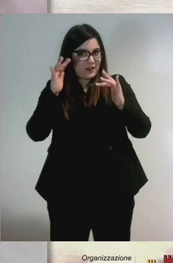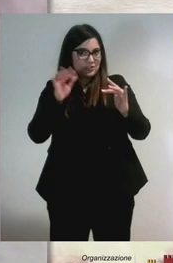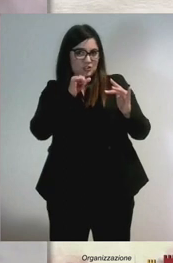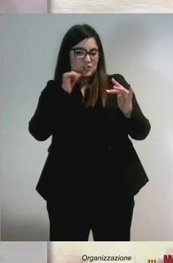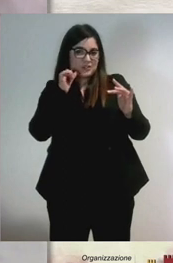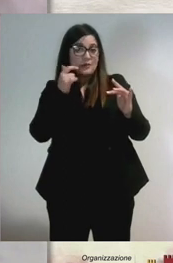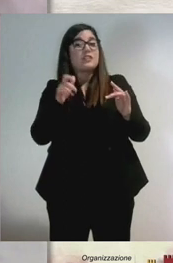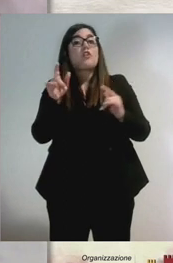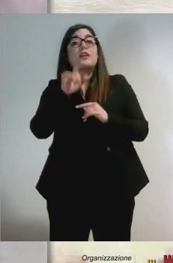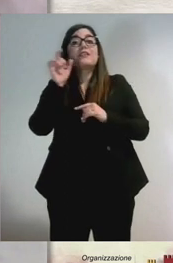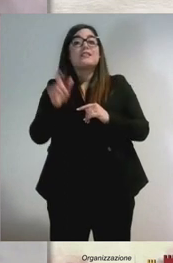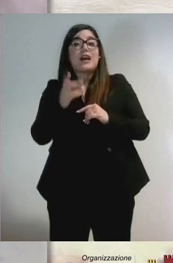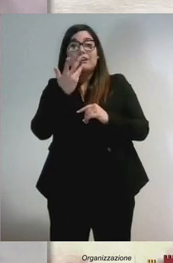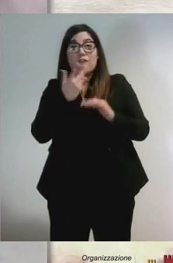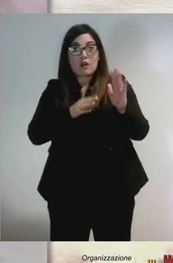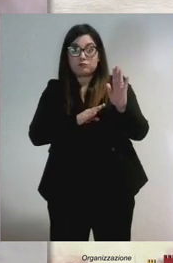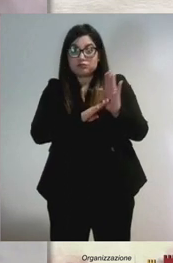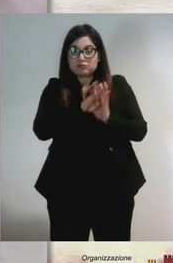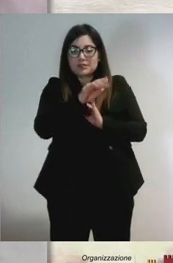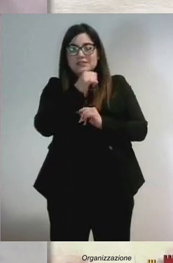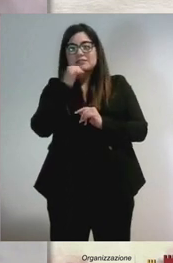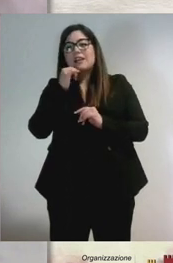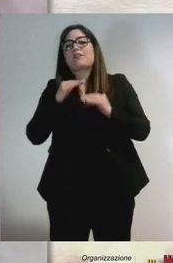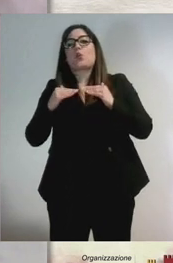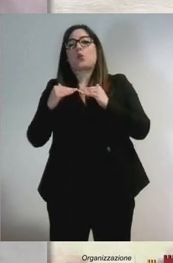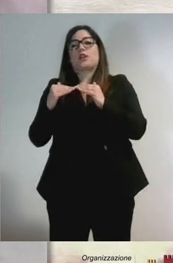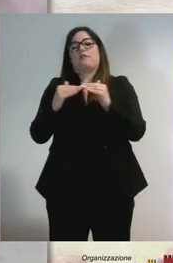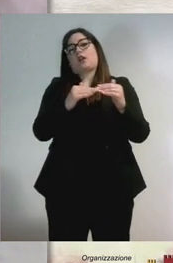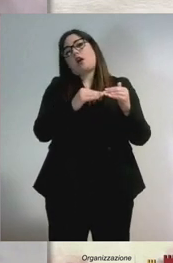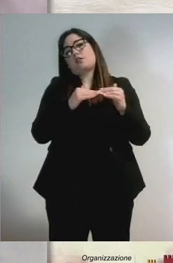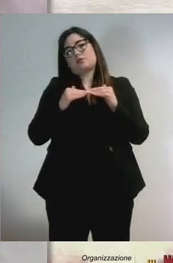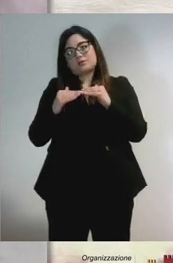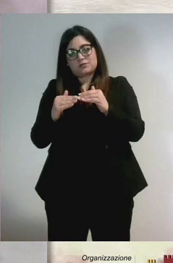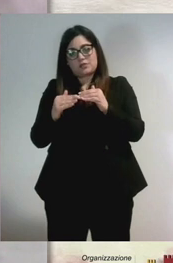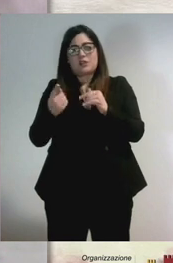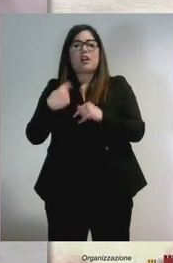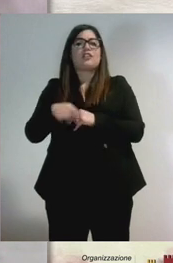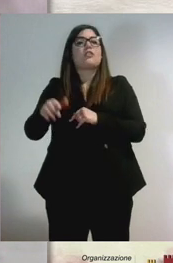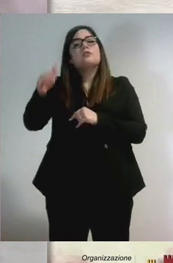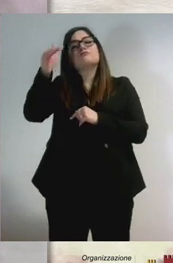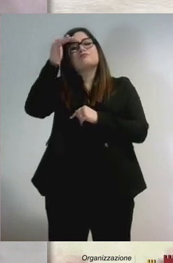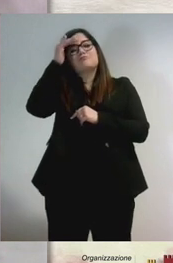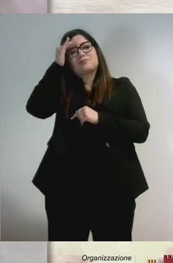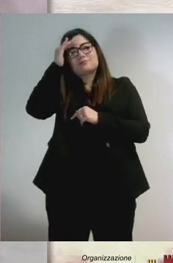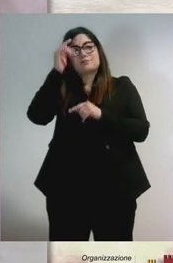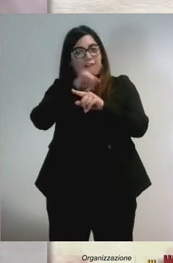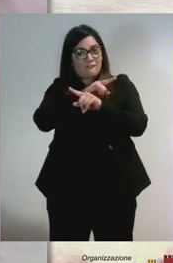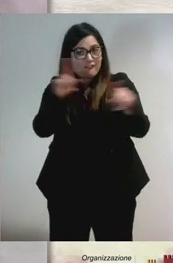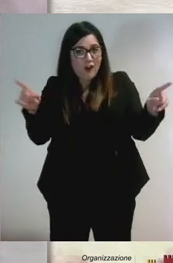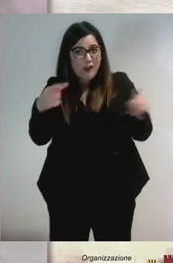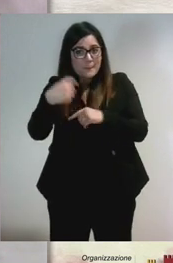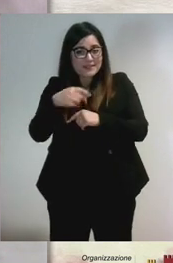crescere, deve unificarsi. E tutte quelle cose che abbiamo sentito da voi, dal vostro